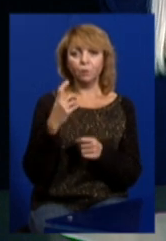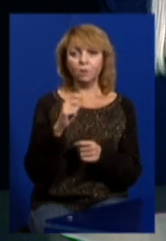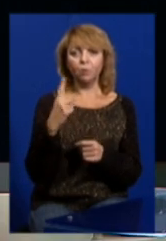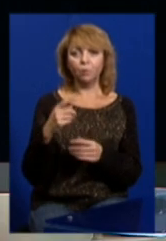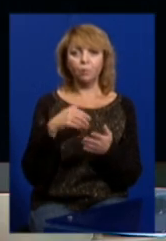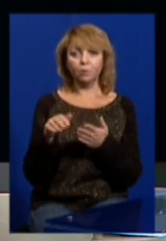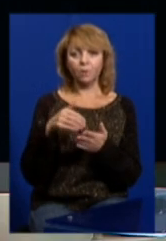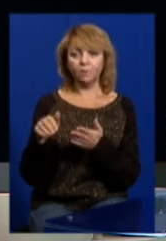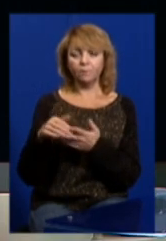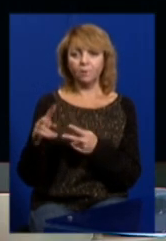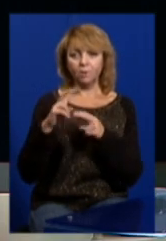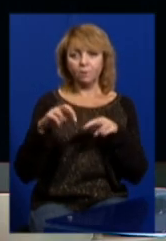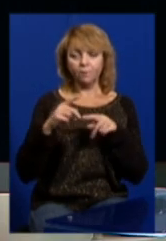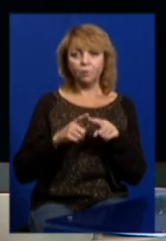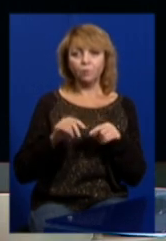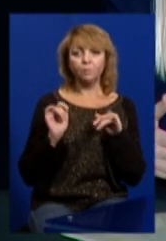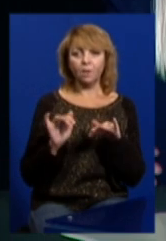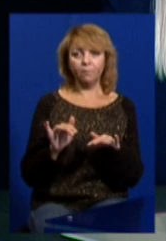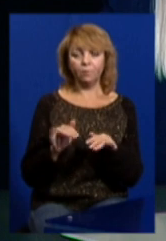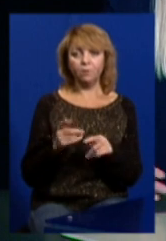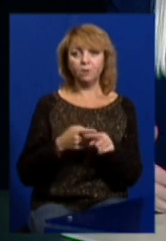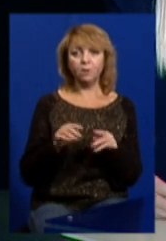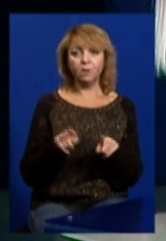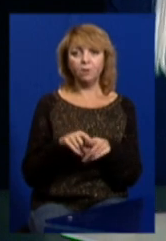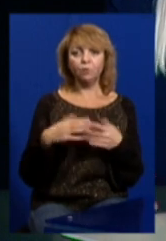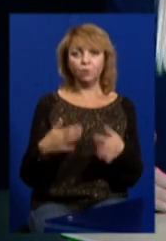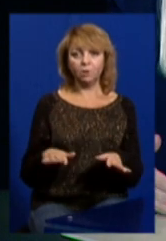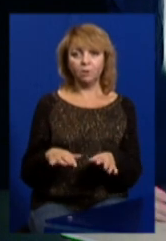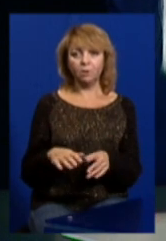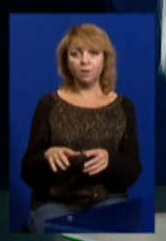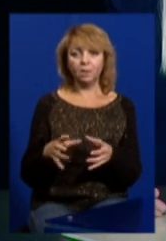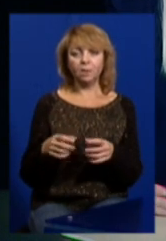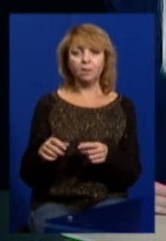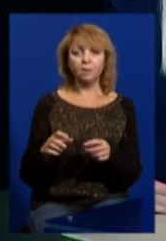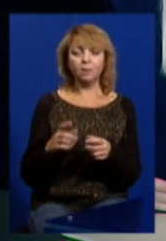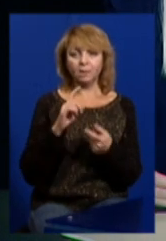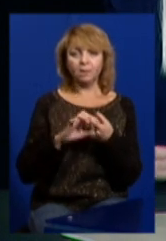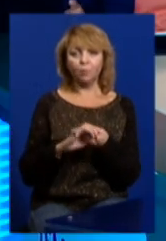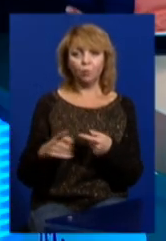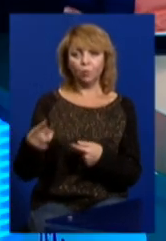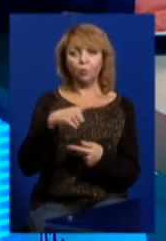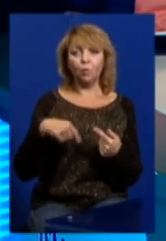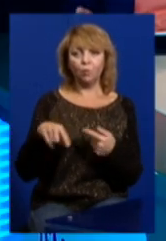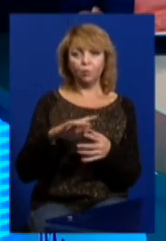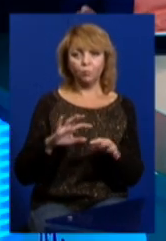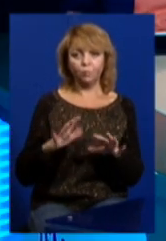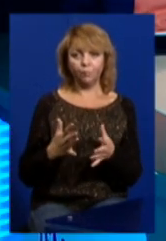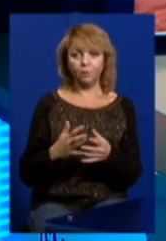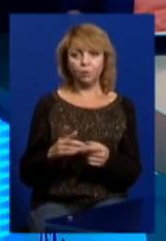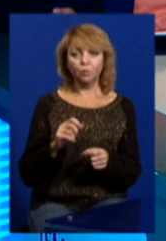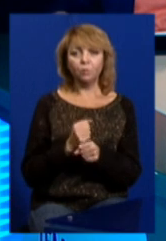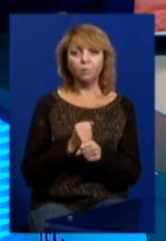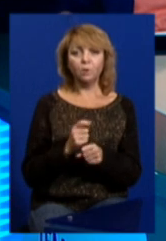відмовляються розглядати цю справу. І це таке вже замкнутое коло утворилося. Що зробити, щоб